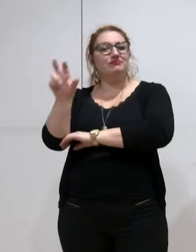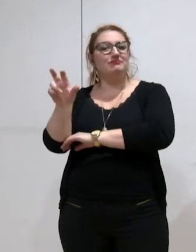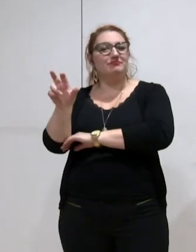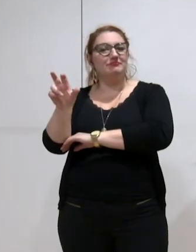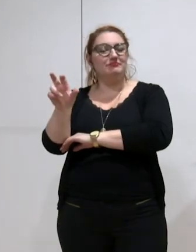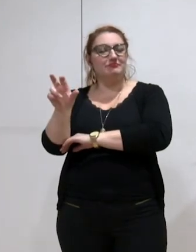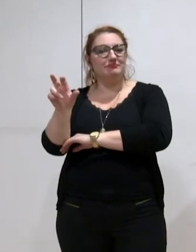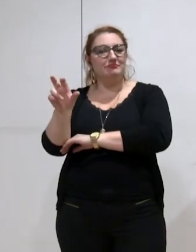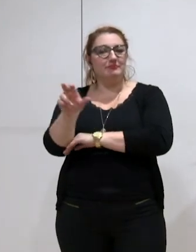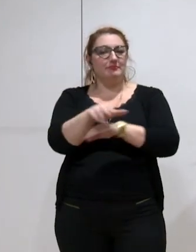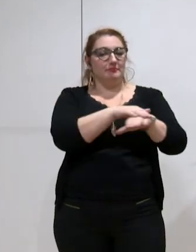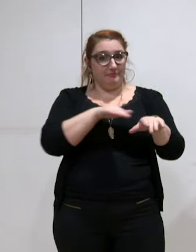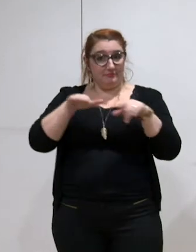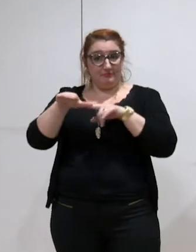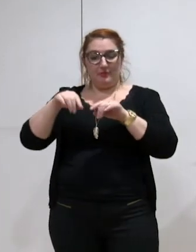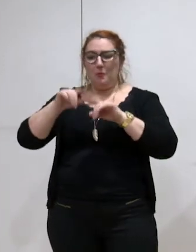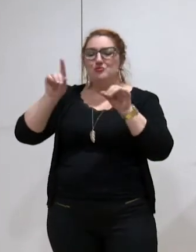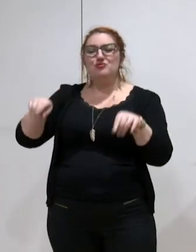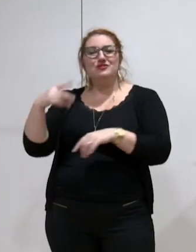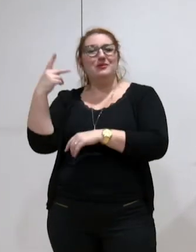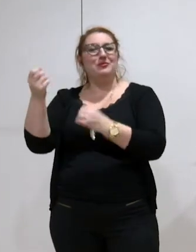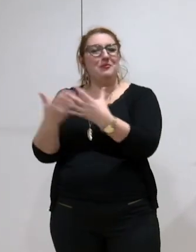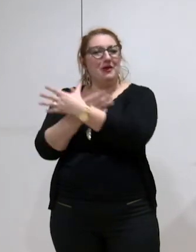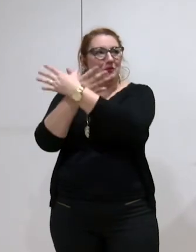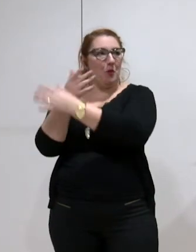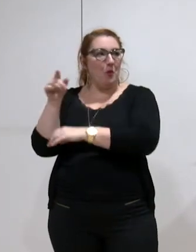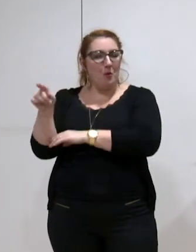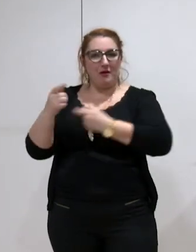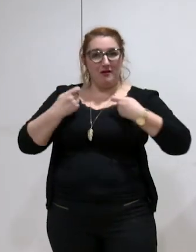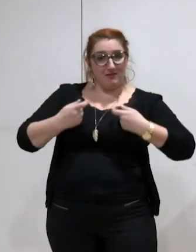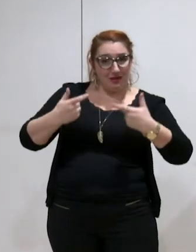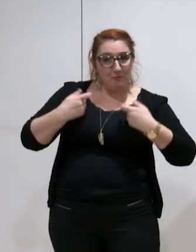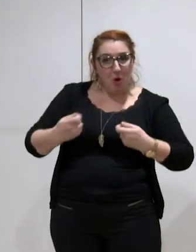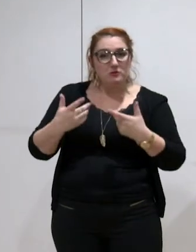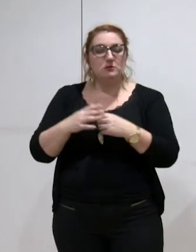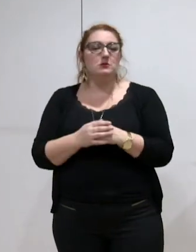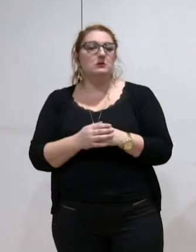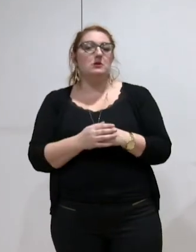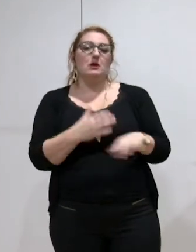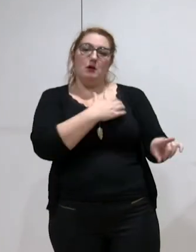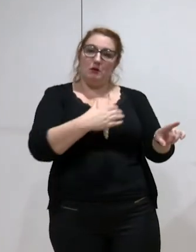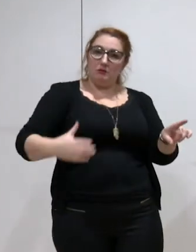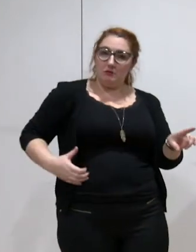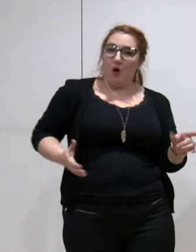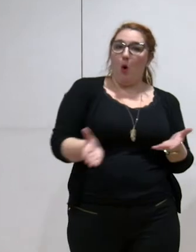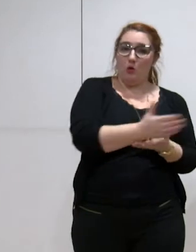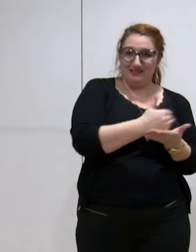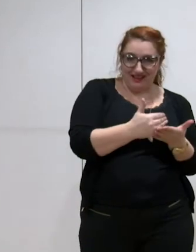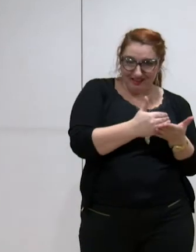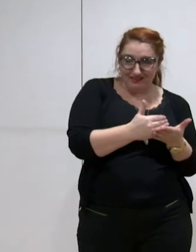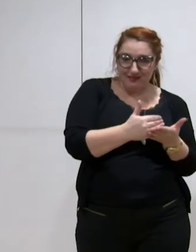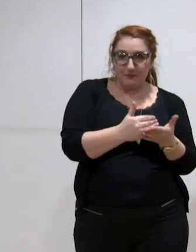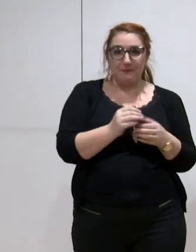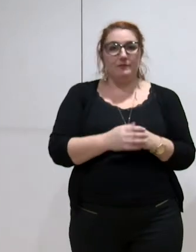Et puis, côté du budget de la métropole, en dépenses et du côté du budget de la commune, en recettes, il y a l